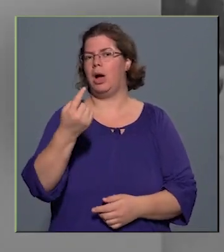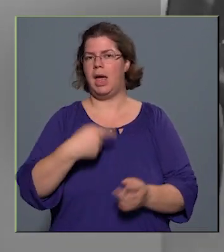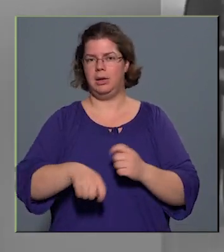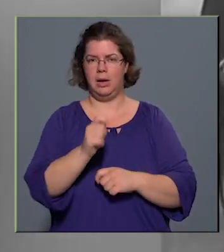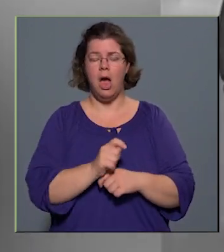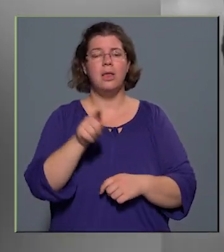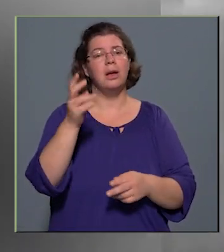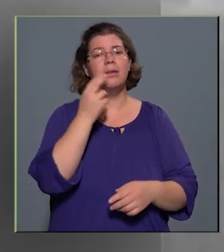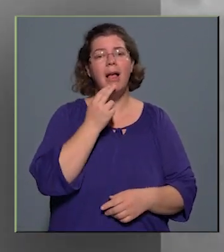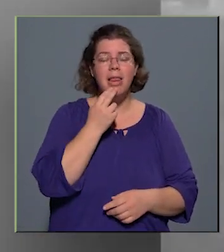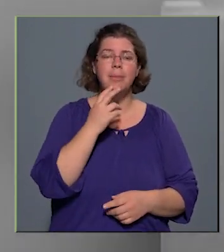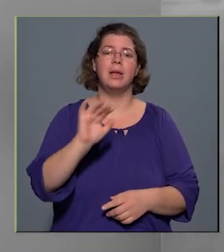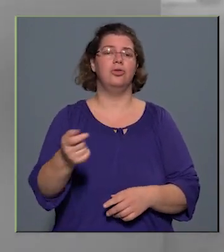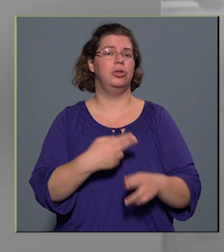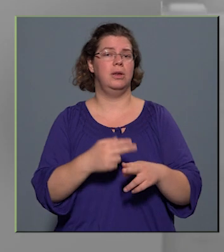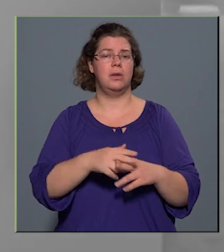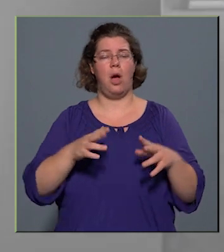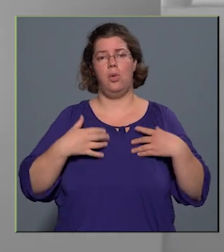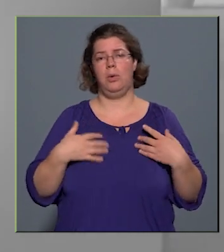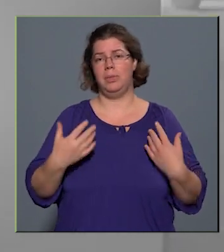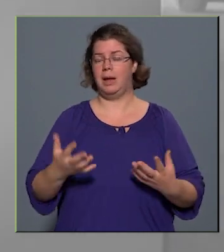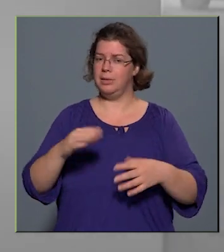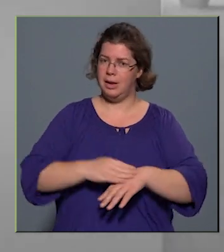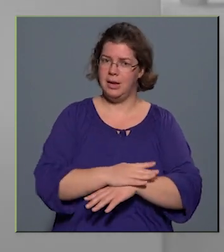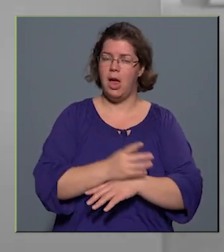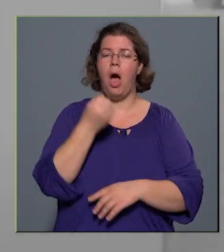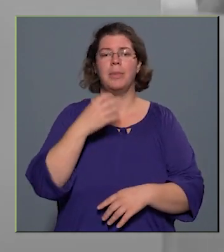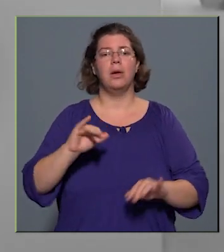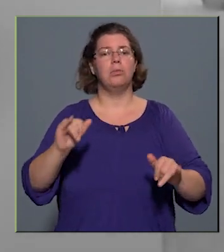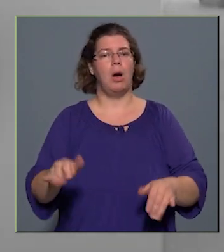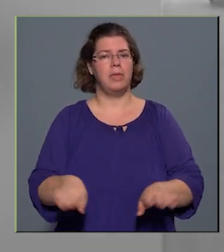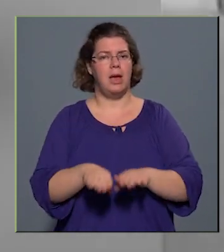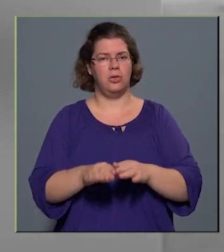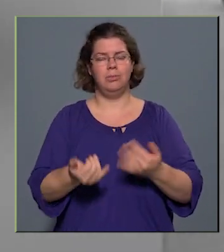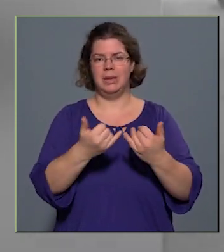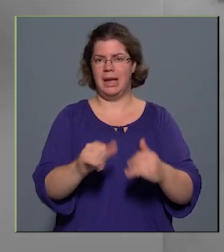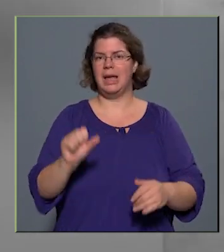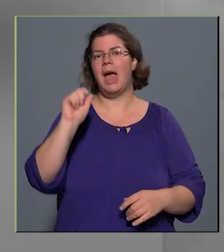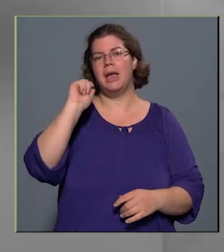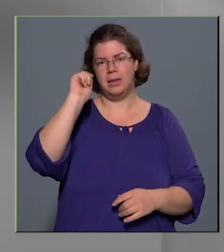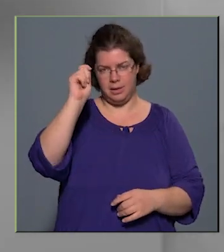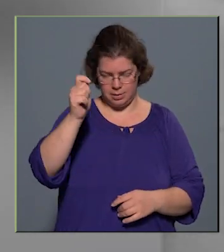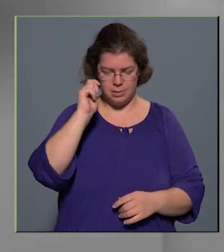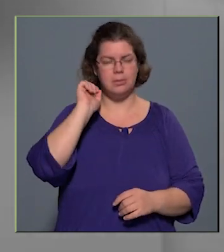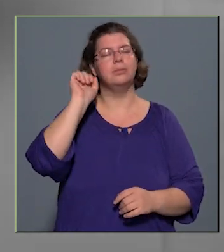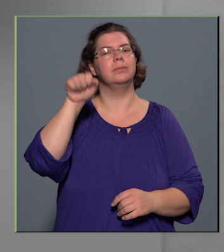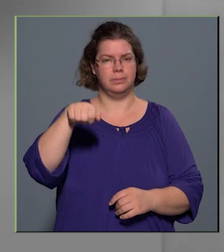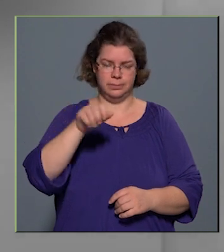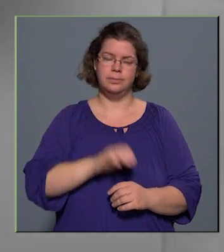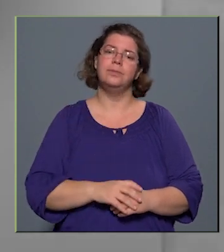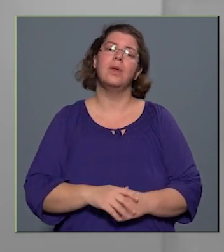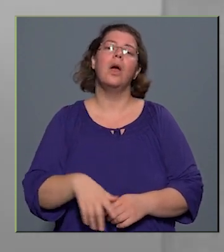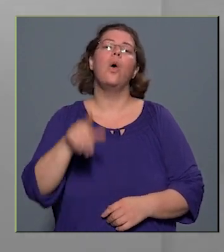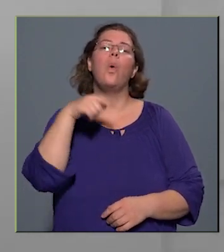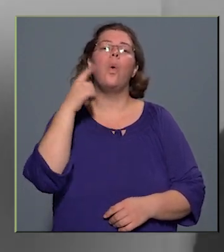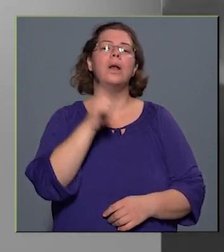elemi és tiszta örömnek az érzése, amikor bajtársként mindenki egyként emeli a fejét. Ott Lig